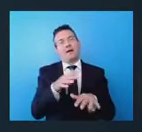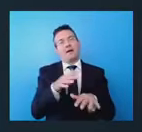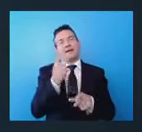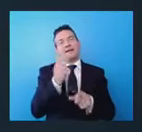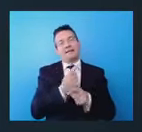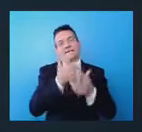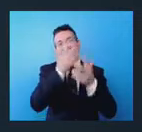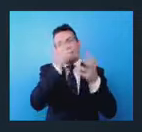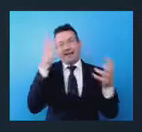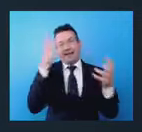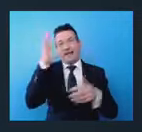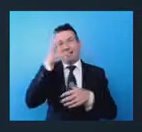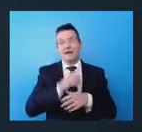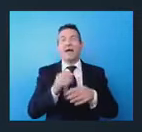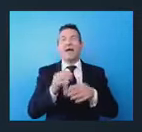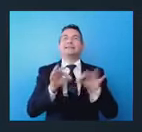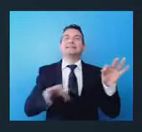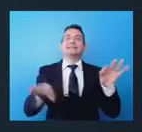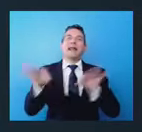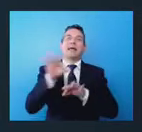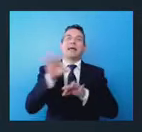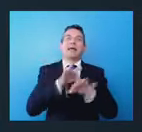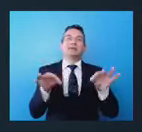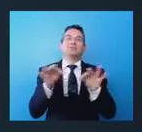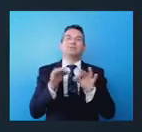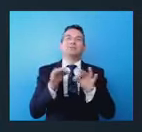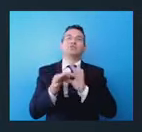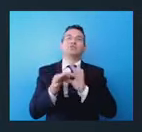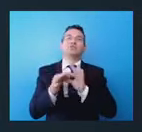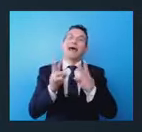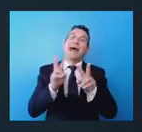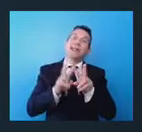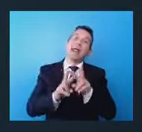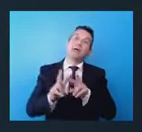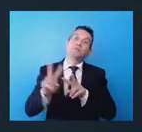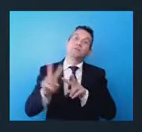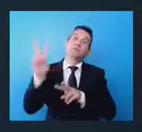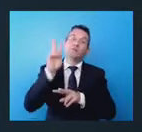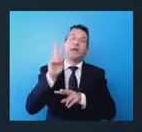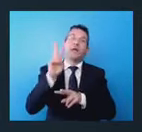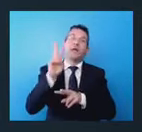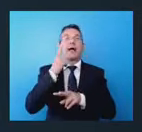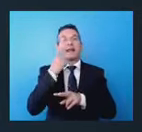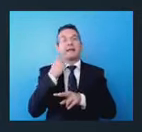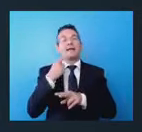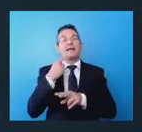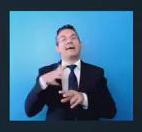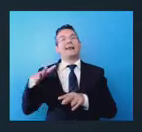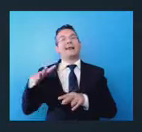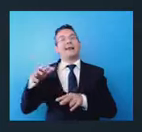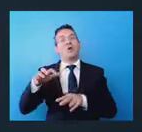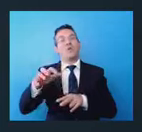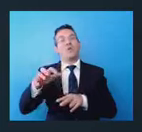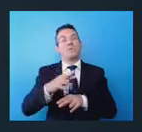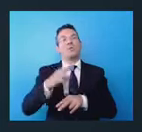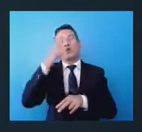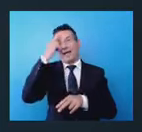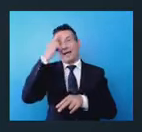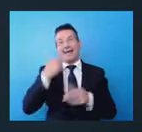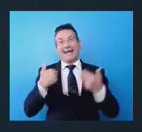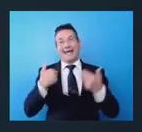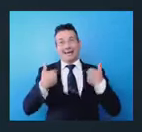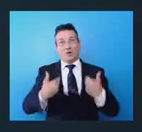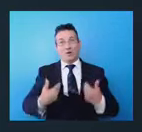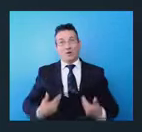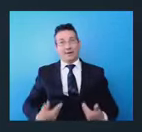strategia nazionale di riposizionamento e di recupero, di reputazione, di crescita che il nostro